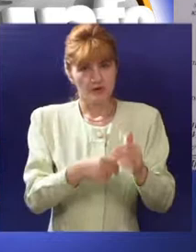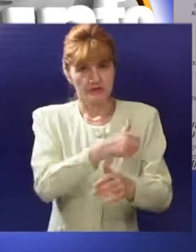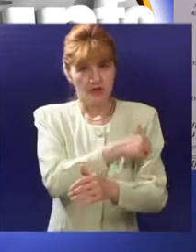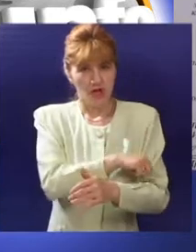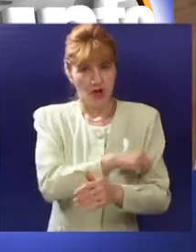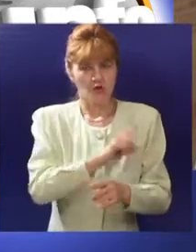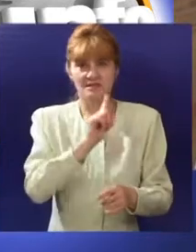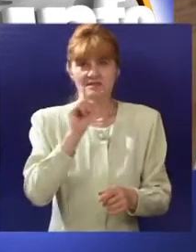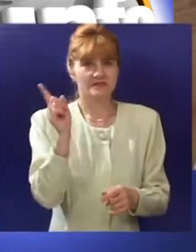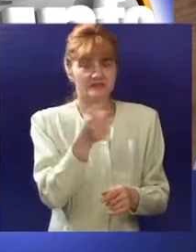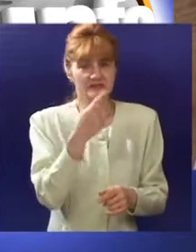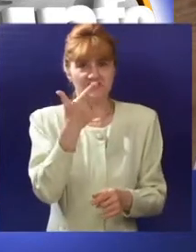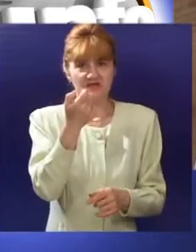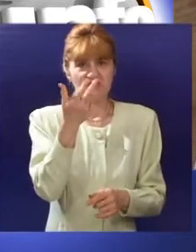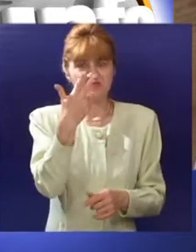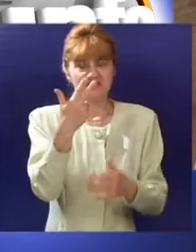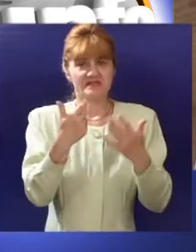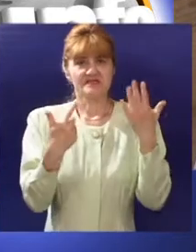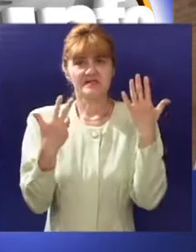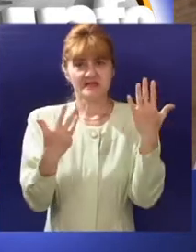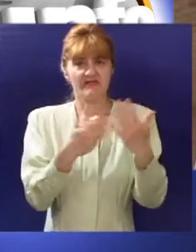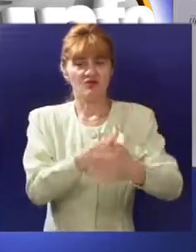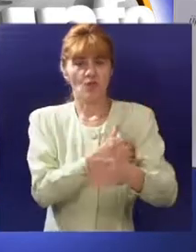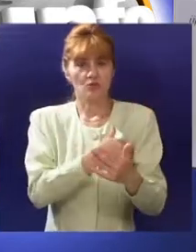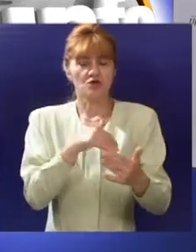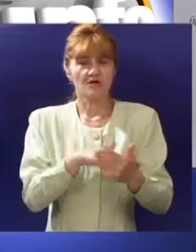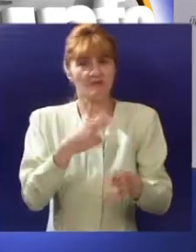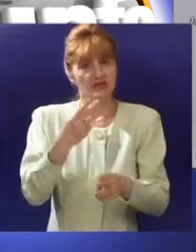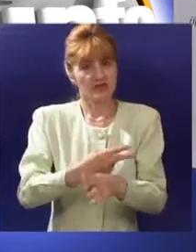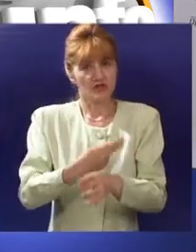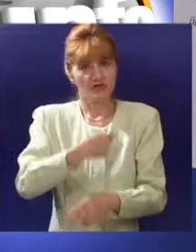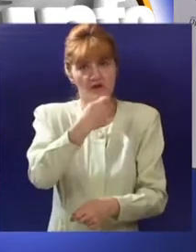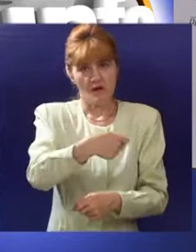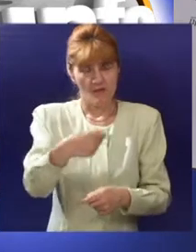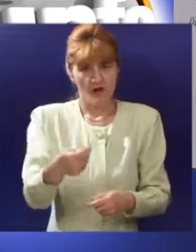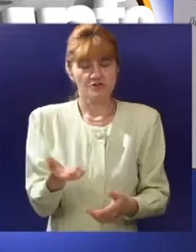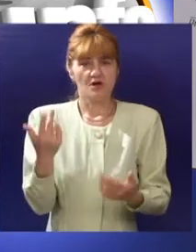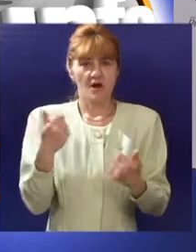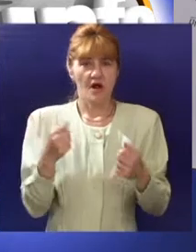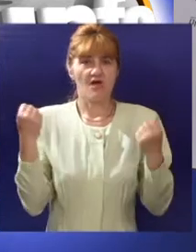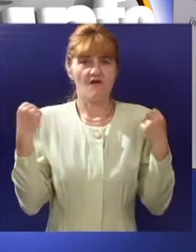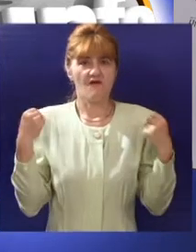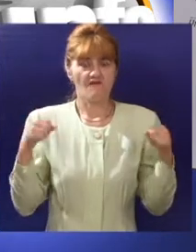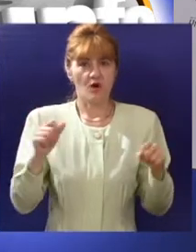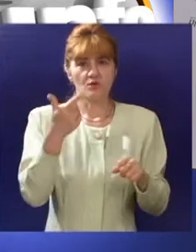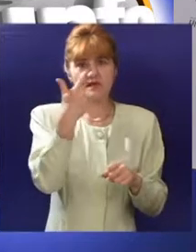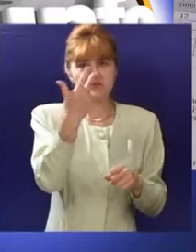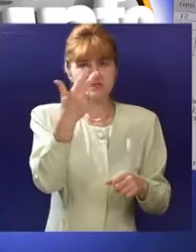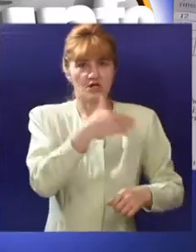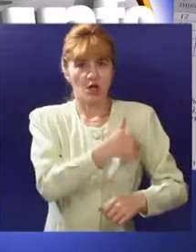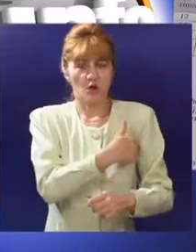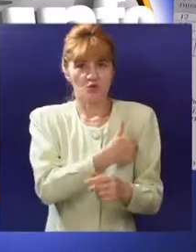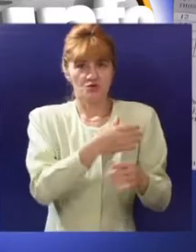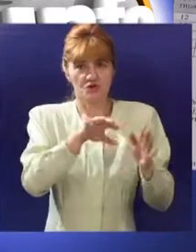godina master studija za svih 239 studenta biti plaćena. Ekonomski fakultet je oslobodio plaćena 23